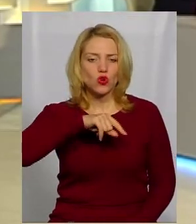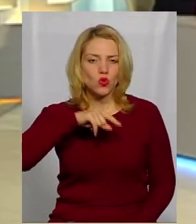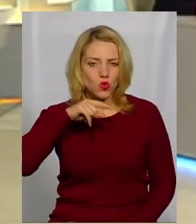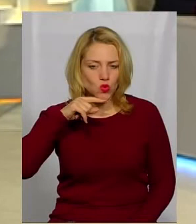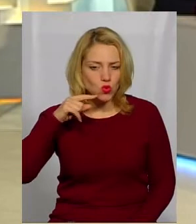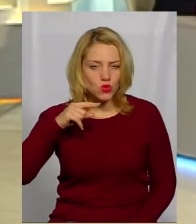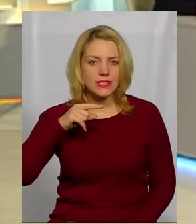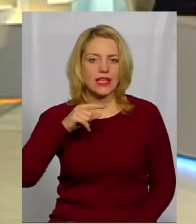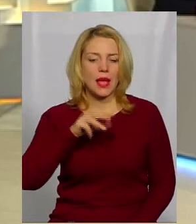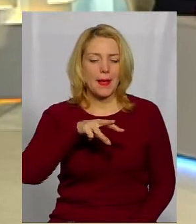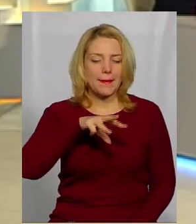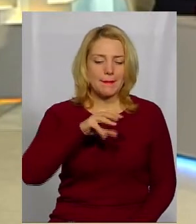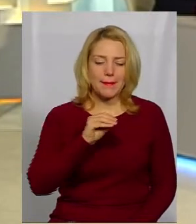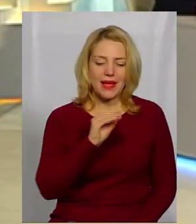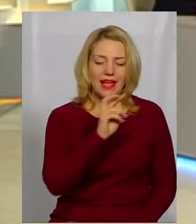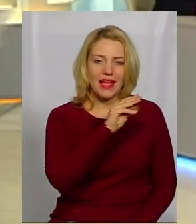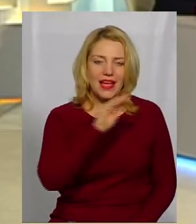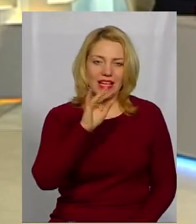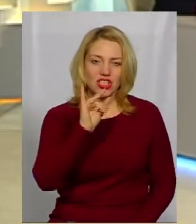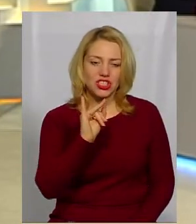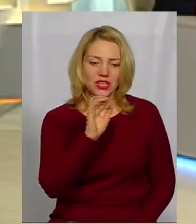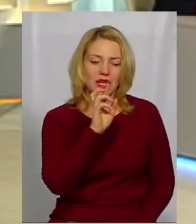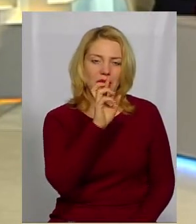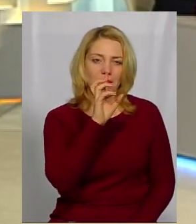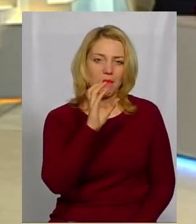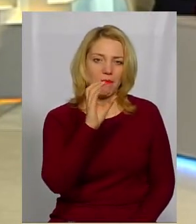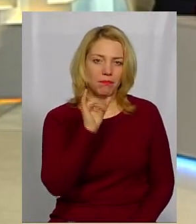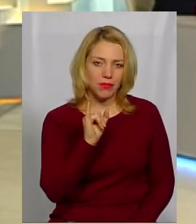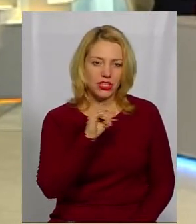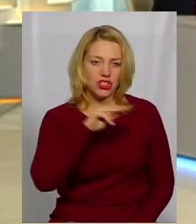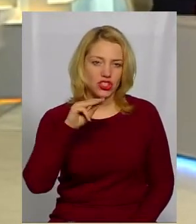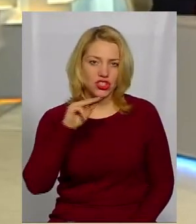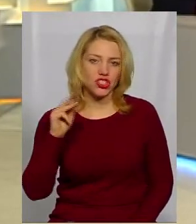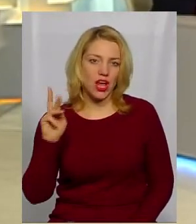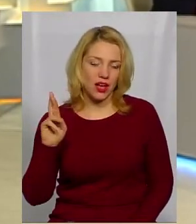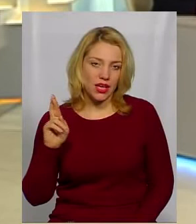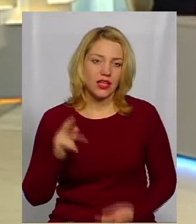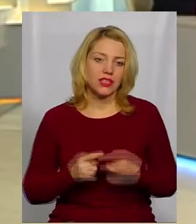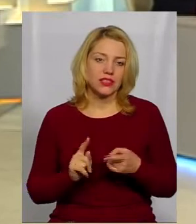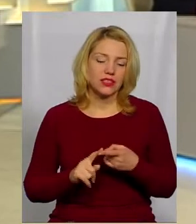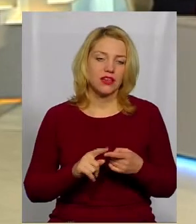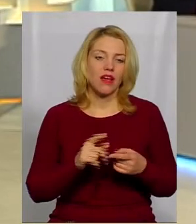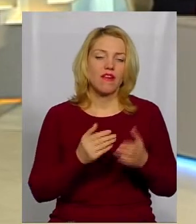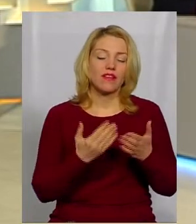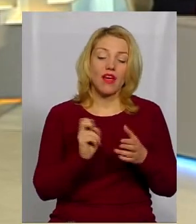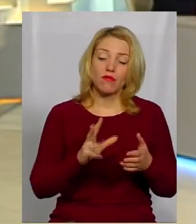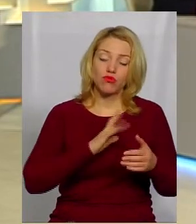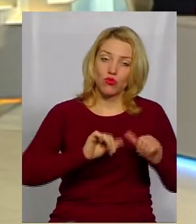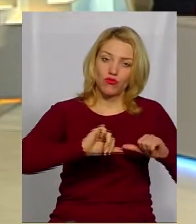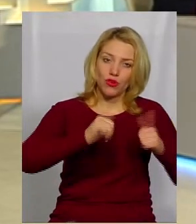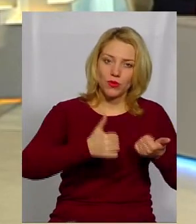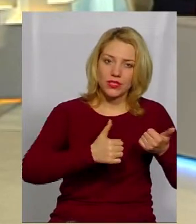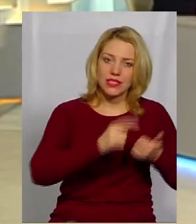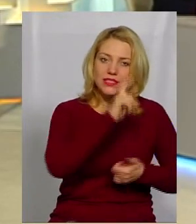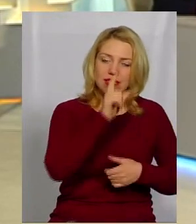можливість дійсно сформувати ось ту генезу фортеці, як вона розвивалася від 11 століття і